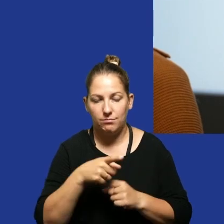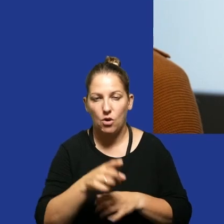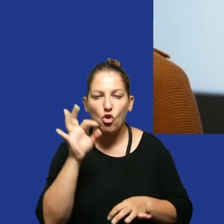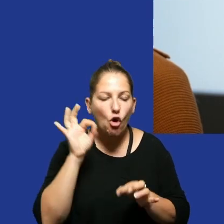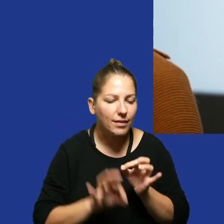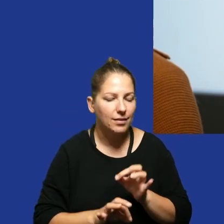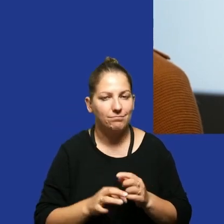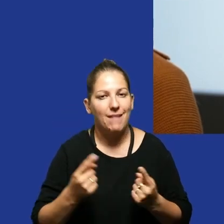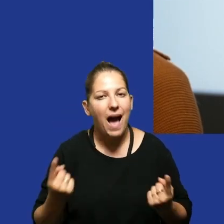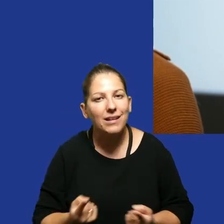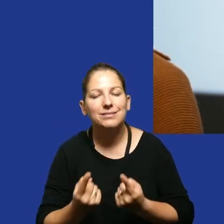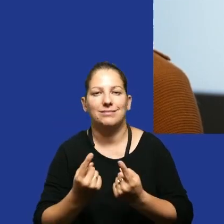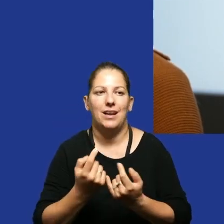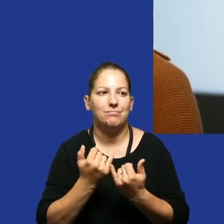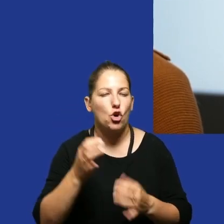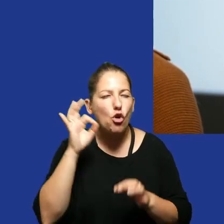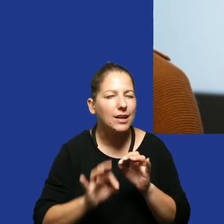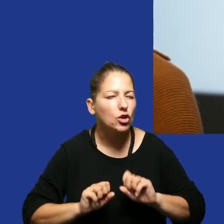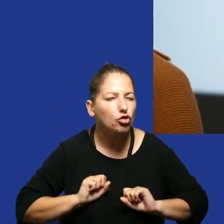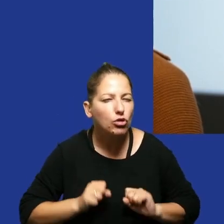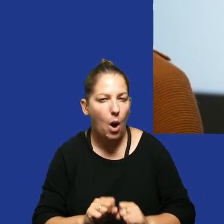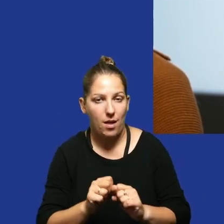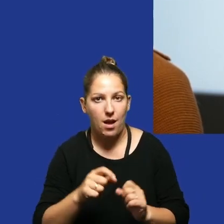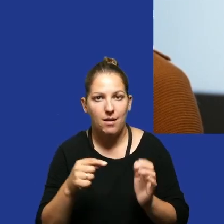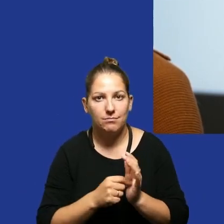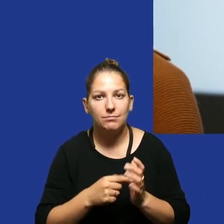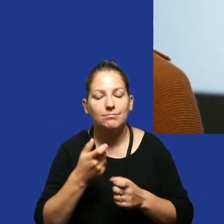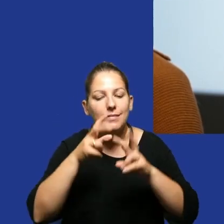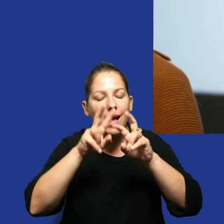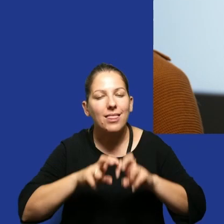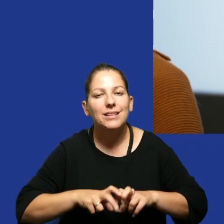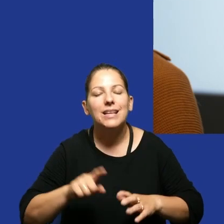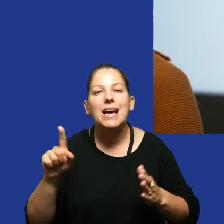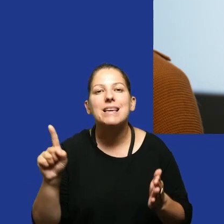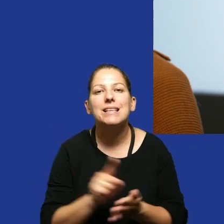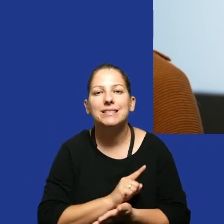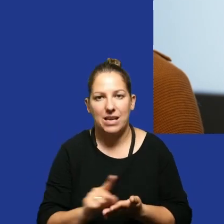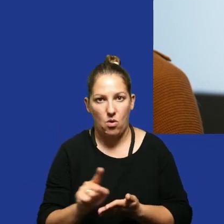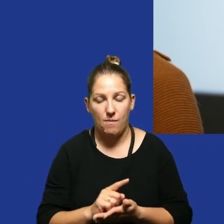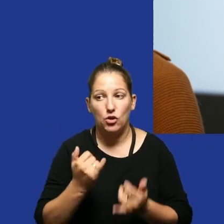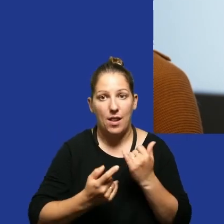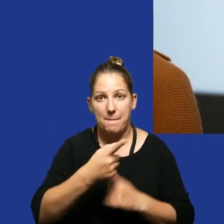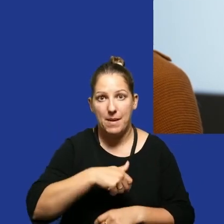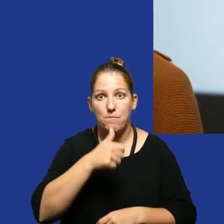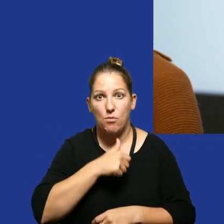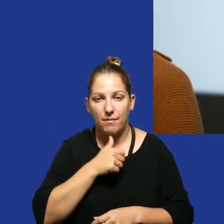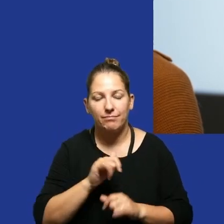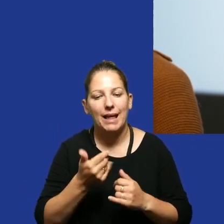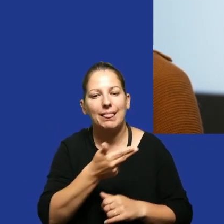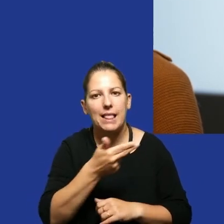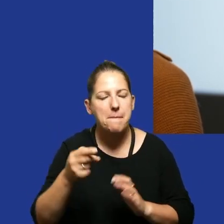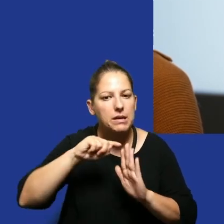konkretnych akcji, w kontekście konkretnych działań, to jest robienie analizy ryzyka. To znaczy, kiedy próbujemy, wchodzimy w jakiś